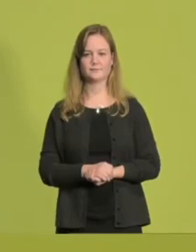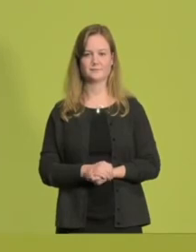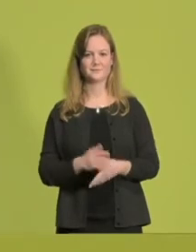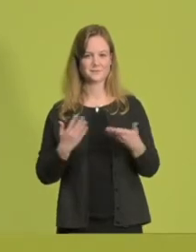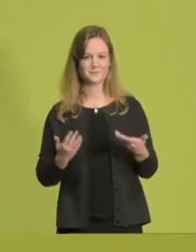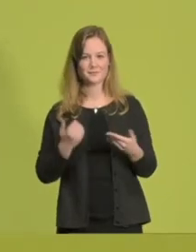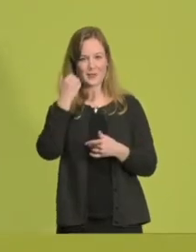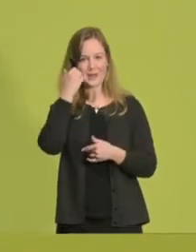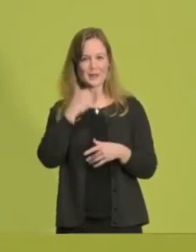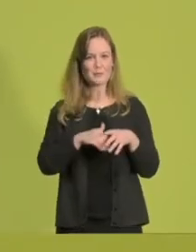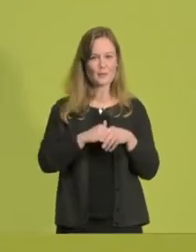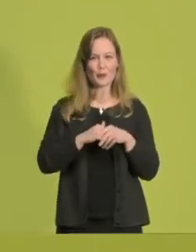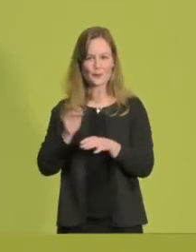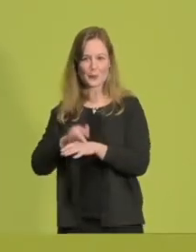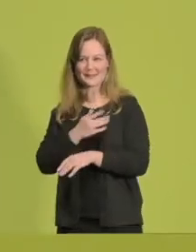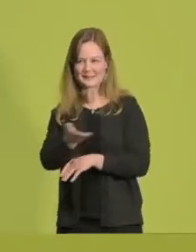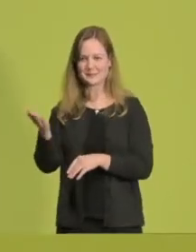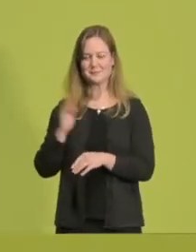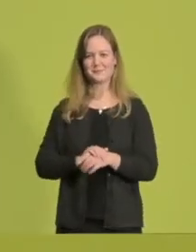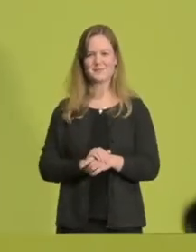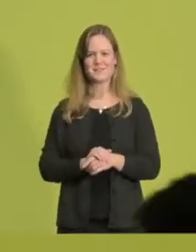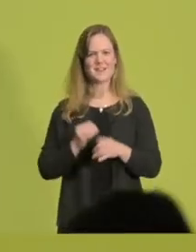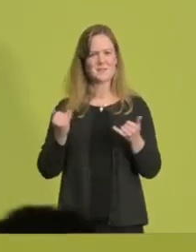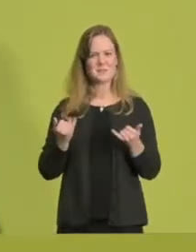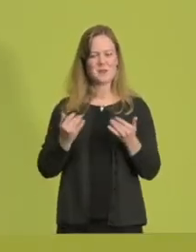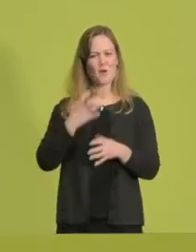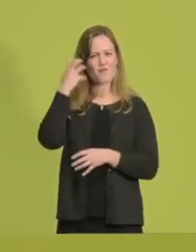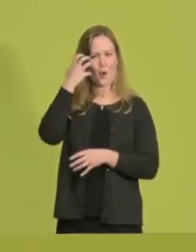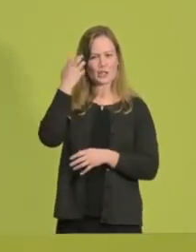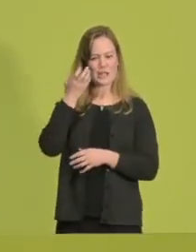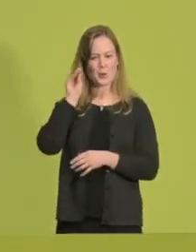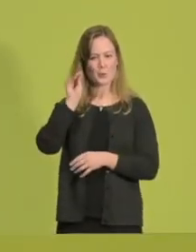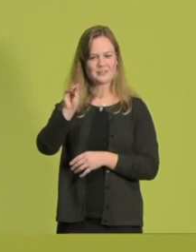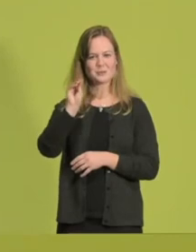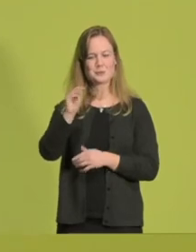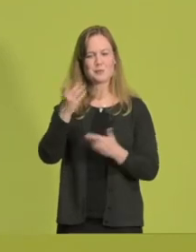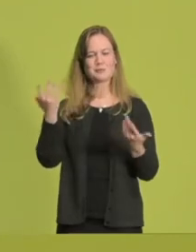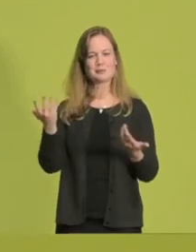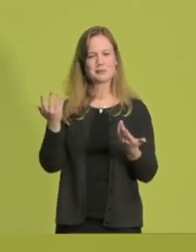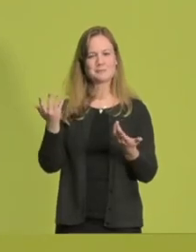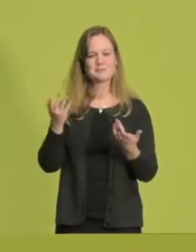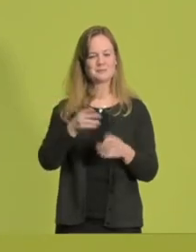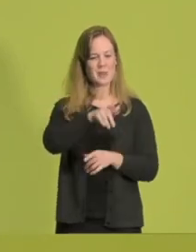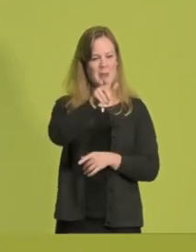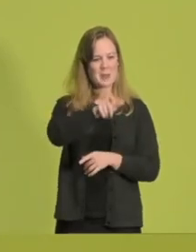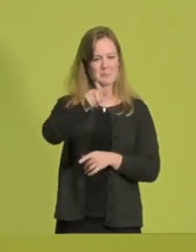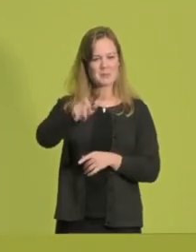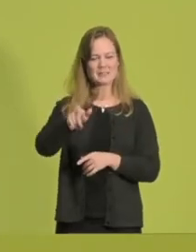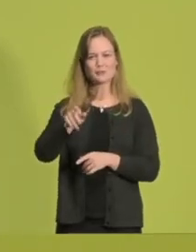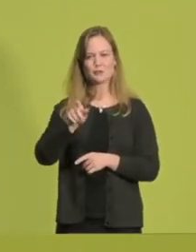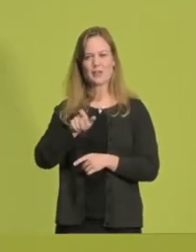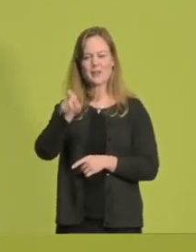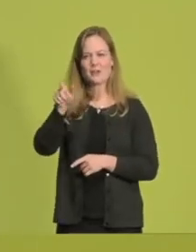Liebe Freundinnen und Freunde, wie wäre es in einer Zukunft zu leben, in der die Menschen, wenn sie NRW